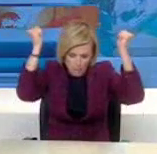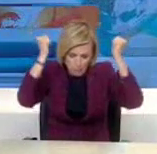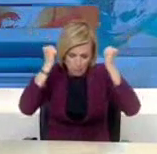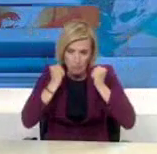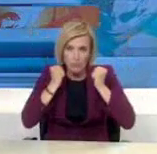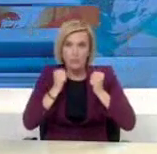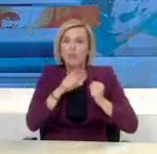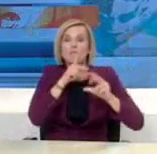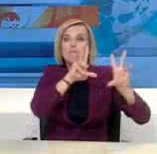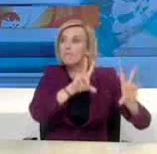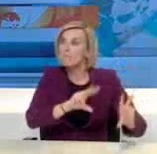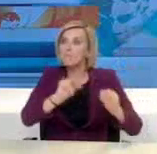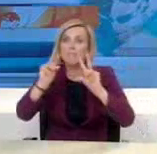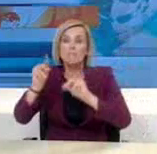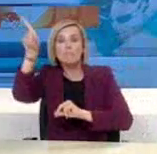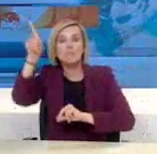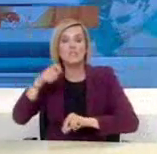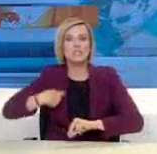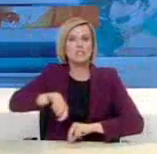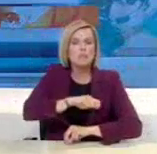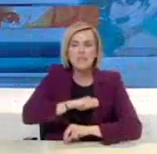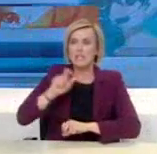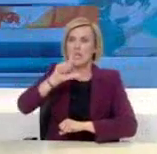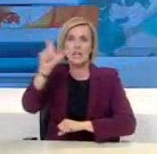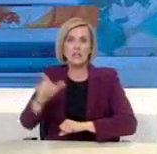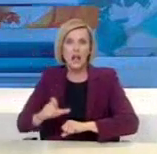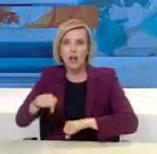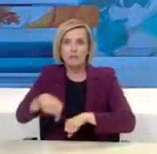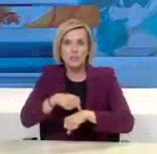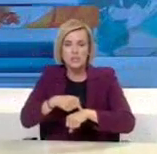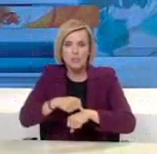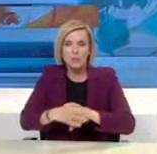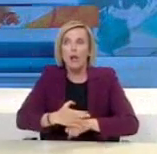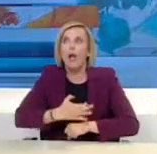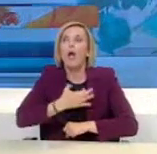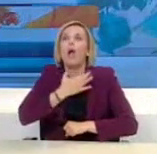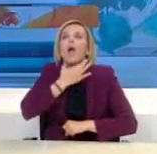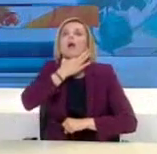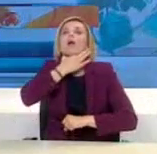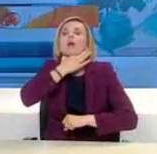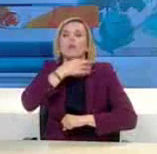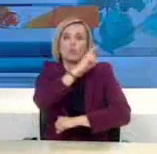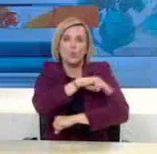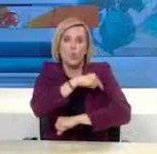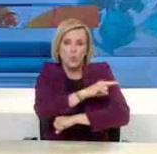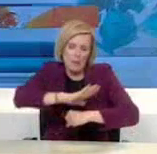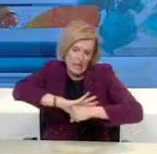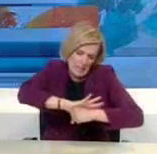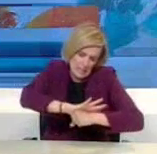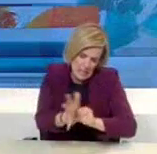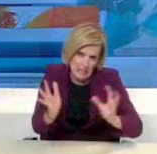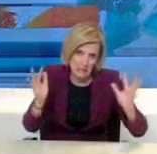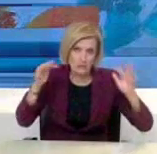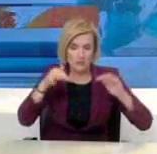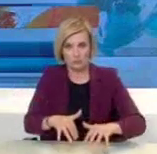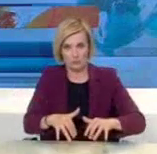άλλων χωρών που δεν έλαβανε γέρος δραστικά μέτρα μιλάει από μόνη της. Η απαγόρευση κυκλοφορίας πολιτών με ρητές